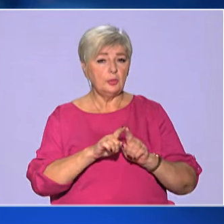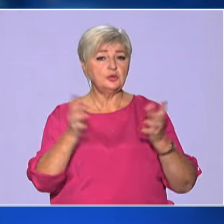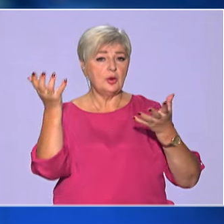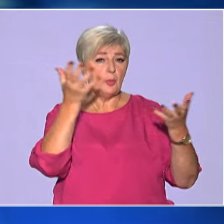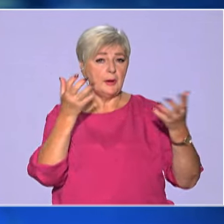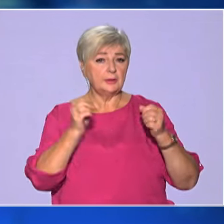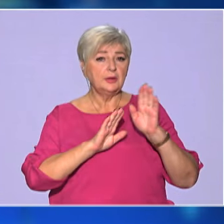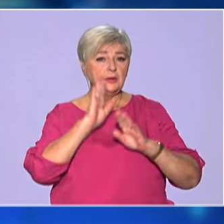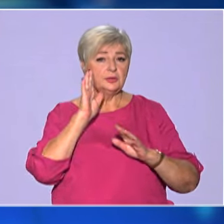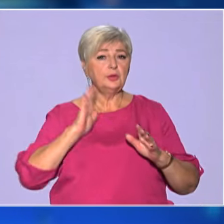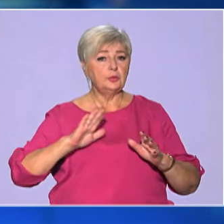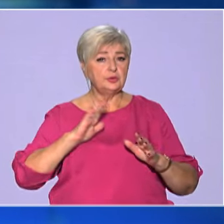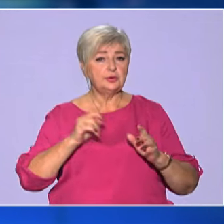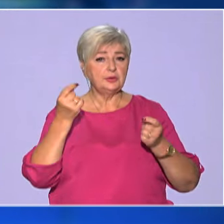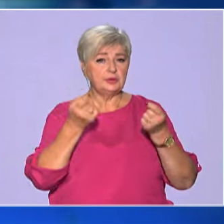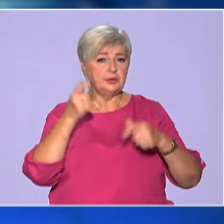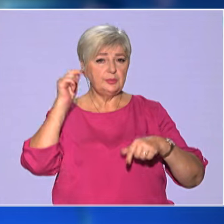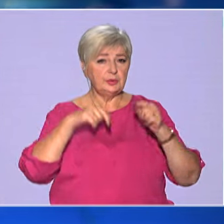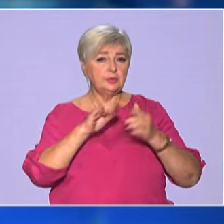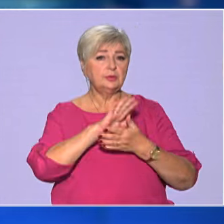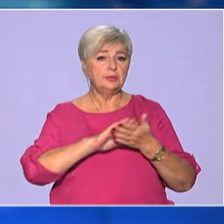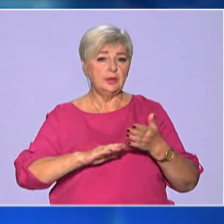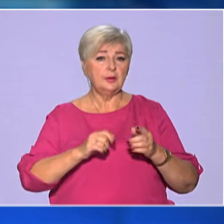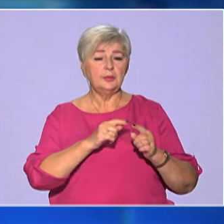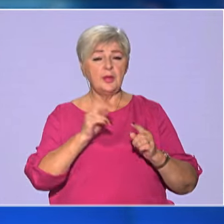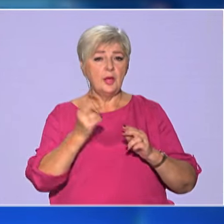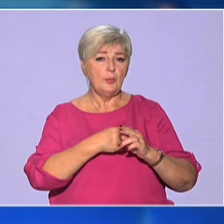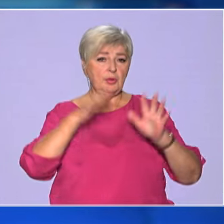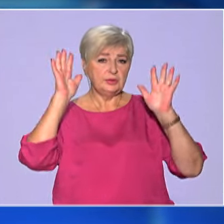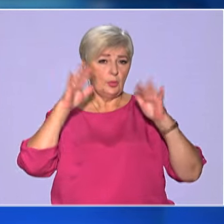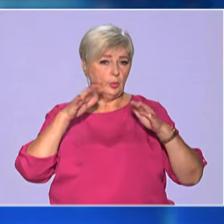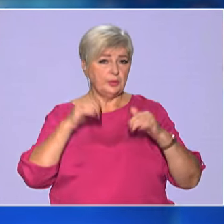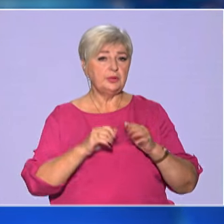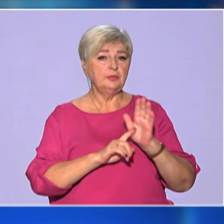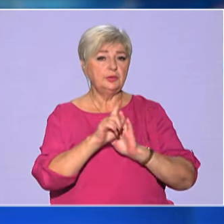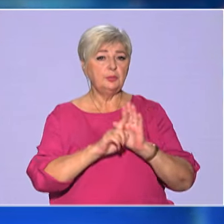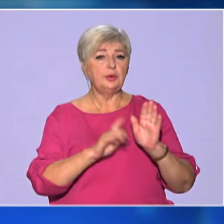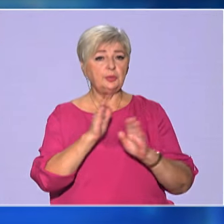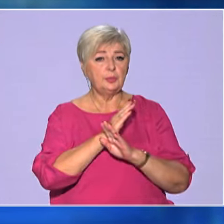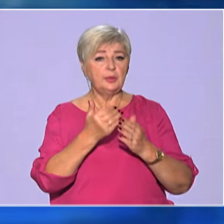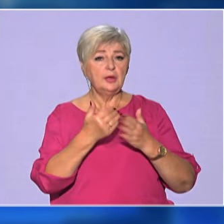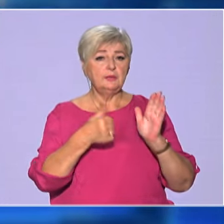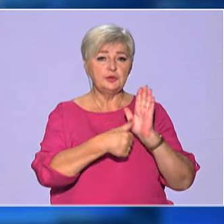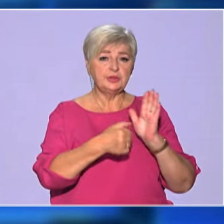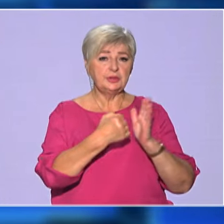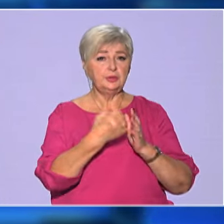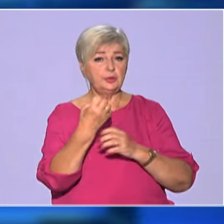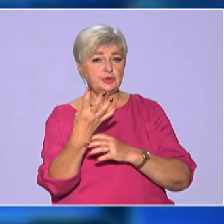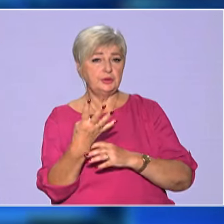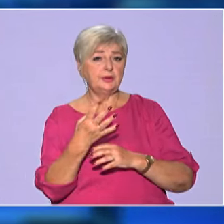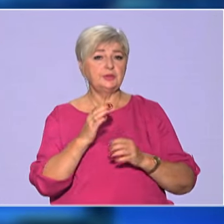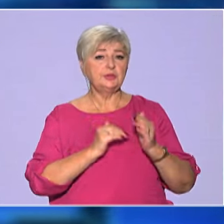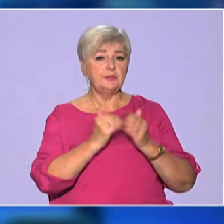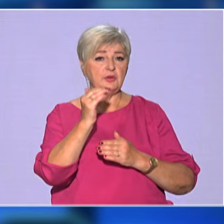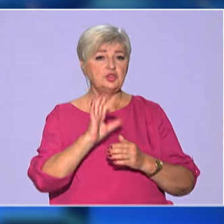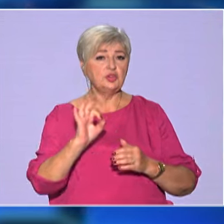хмарно. Зранку очікується дрібний дощ, далі протягом дня – без опадів. Температура повітря від 6 до 14